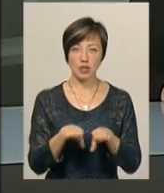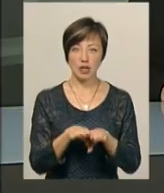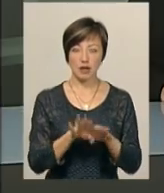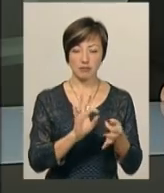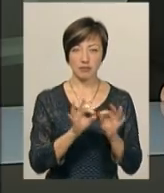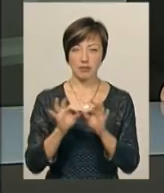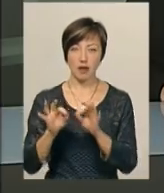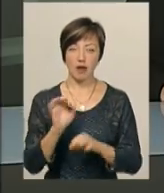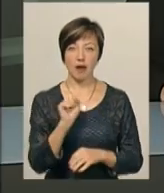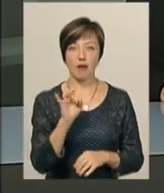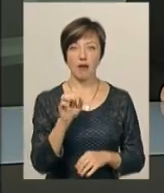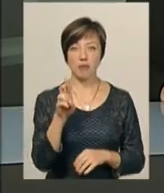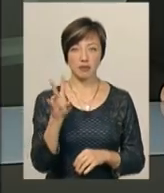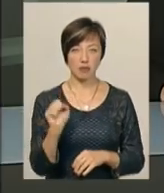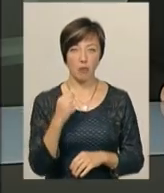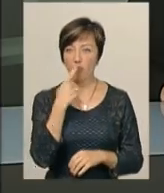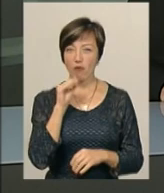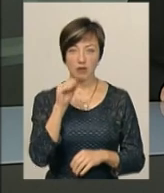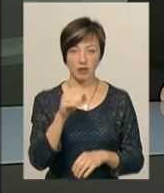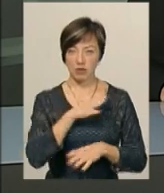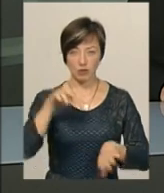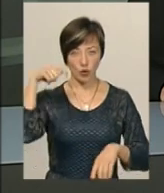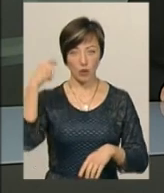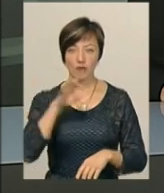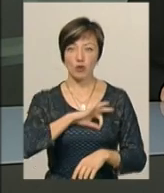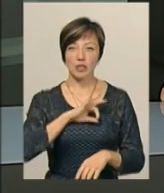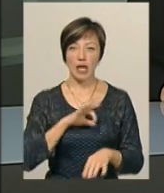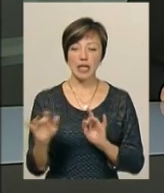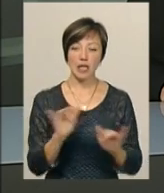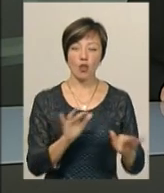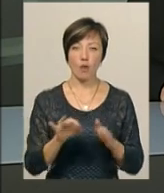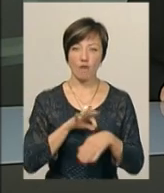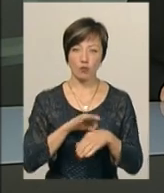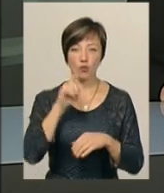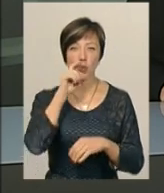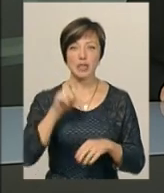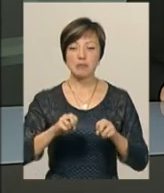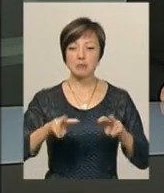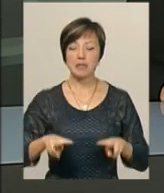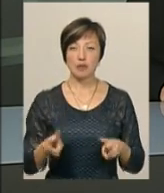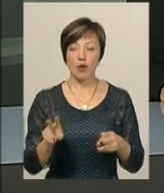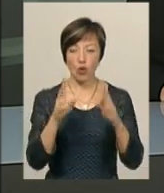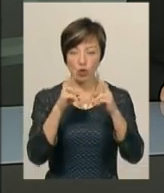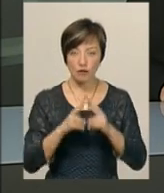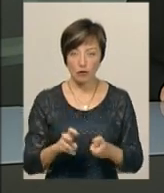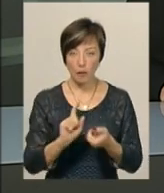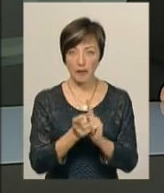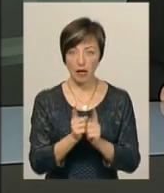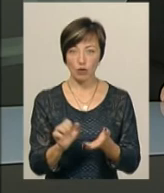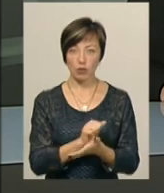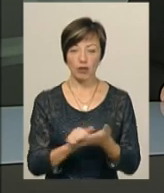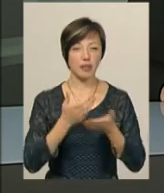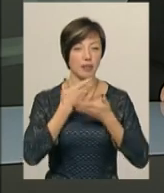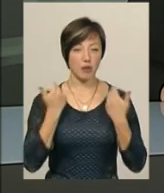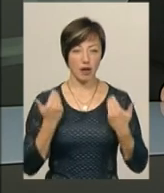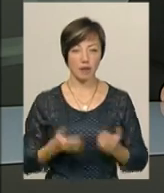'язь. Цією мовою османи не говорили, її використовували лише для діловодства. В Україні спеціалістів, які б розшифрували і переклали документ,